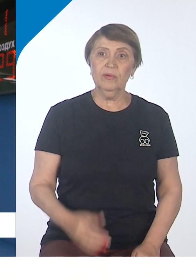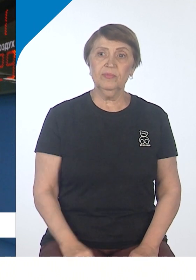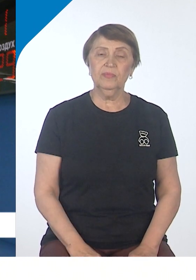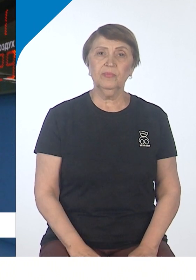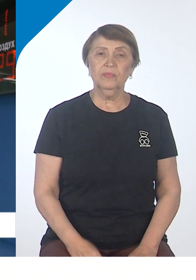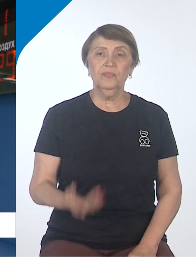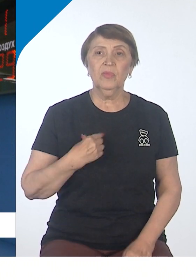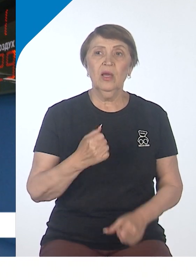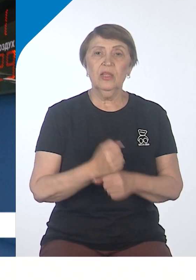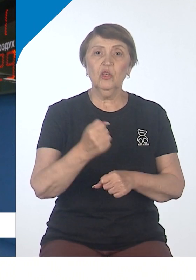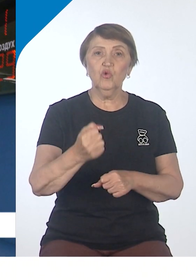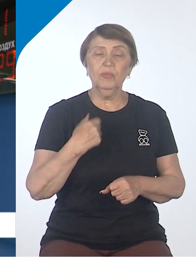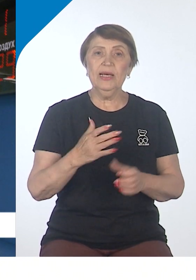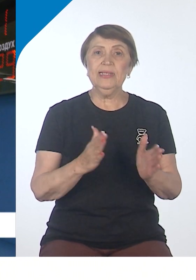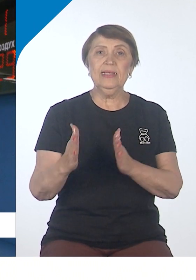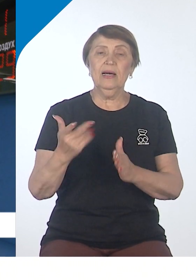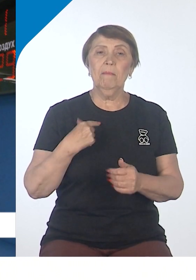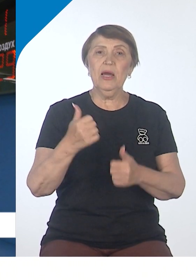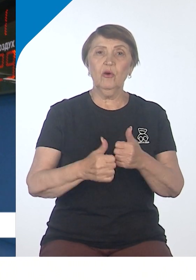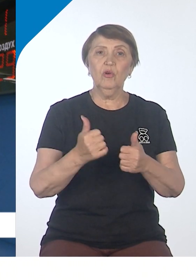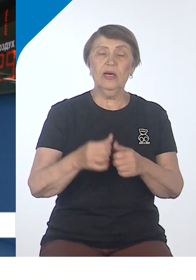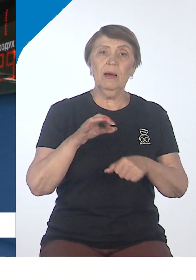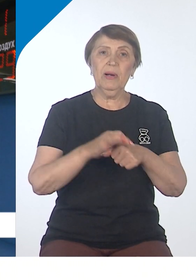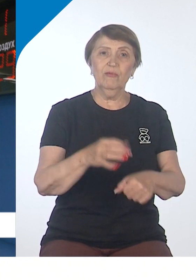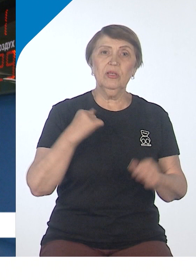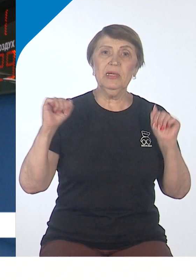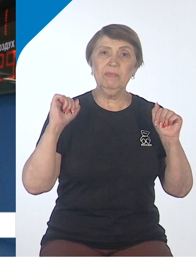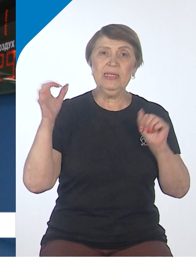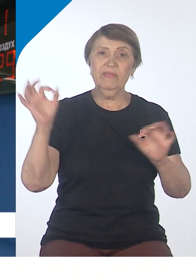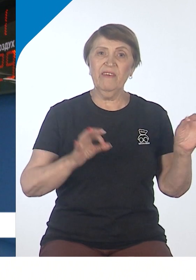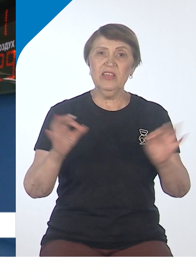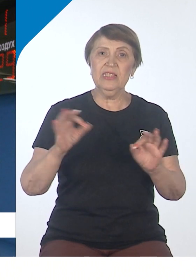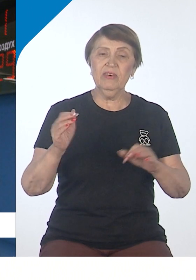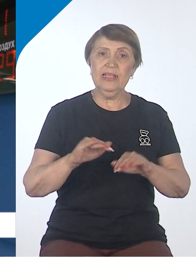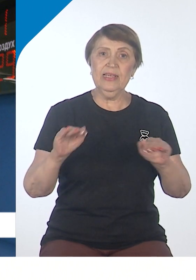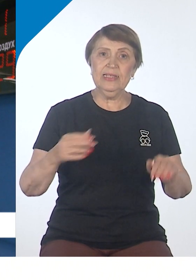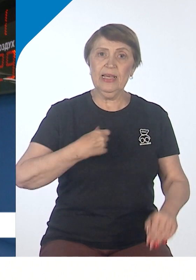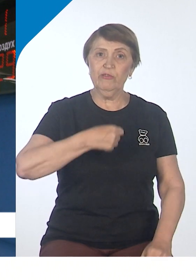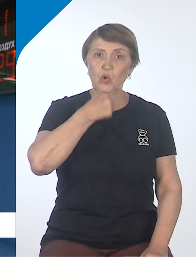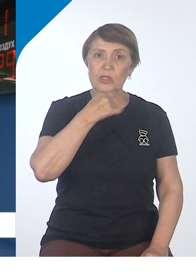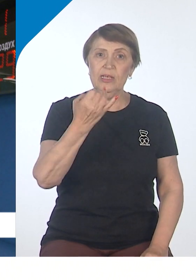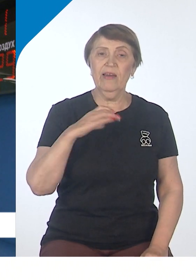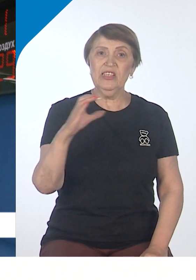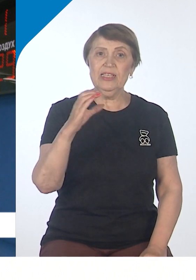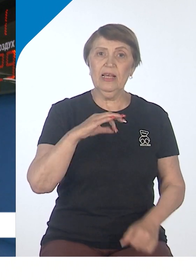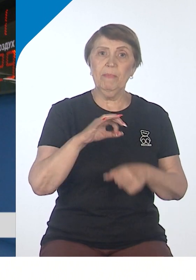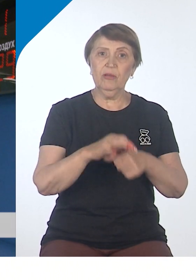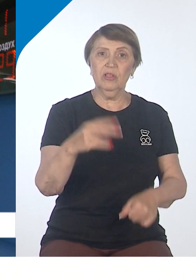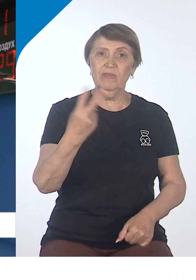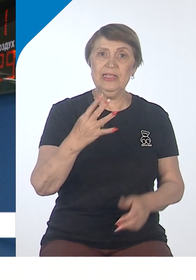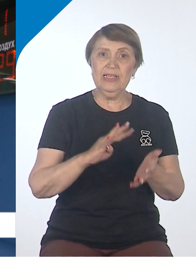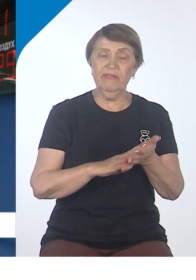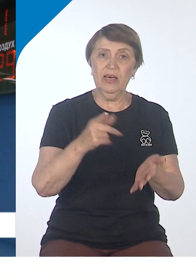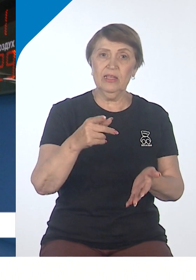среда», мы регулярно проводим спортивные фестивали детские, взрослые. И вот в сентябре пройдет уже 29